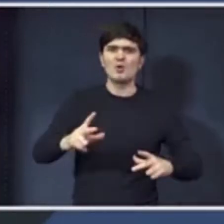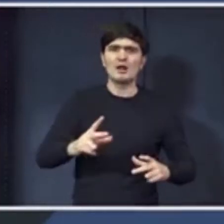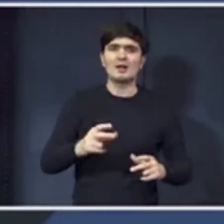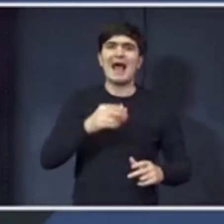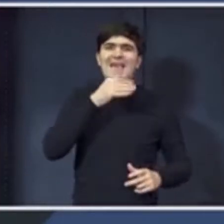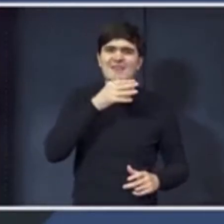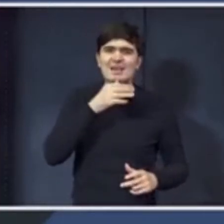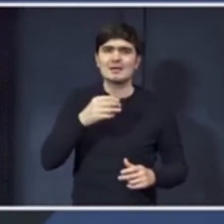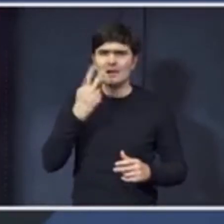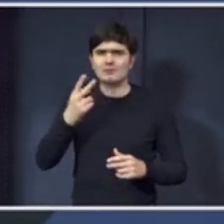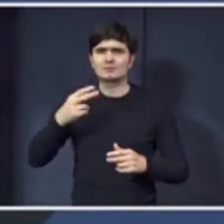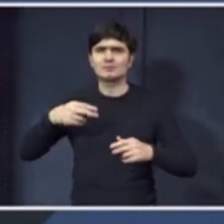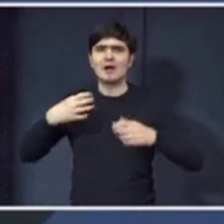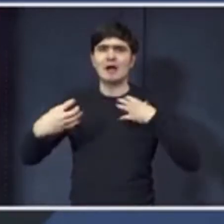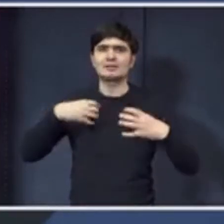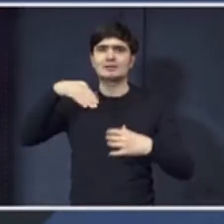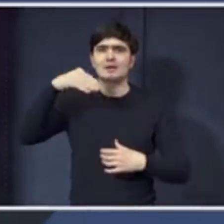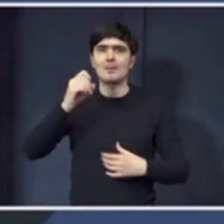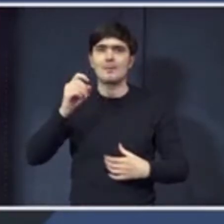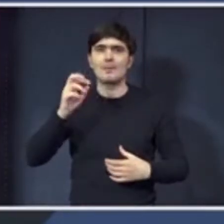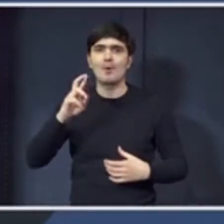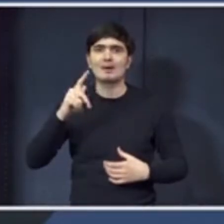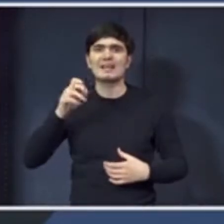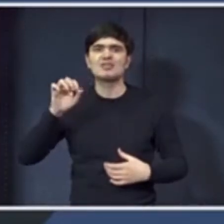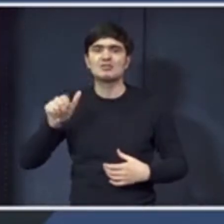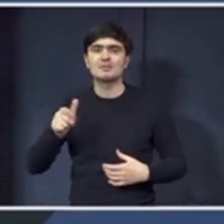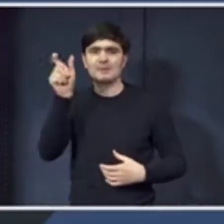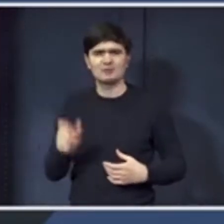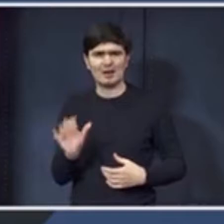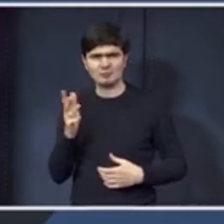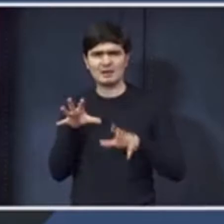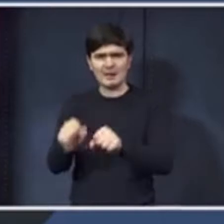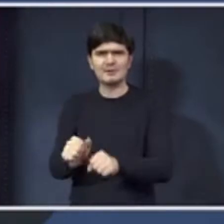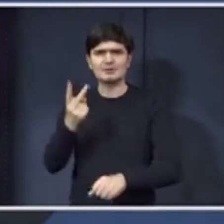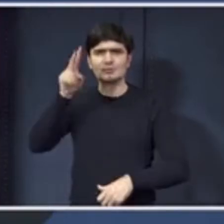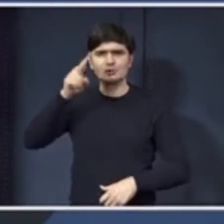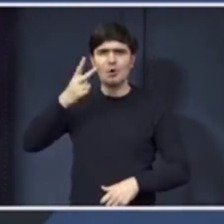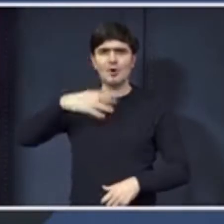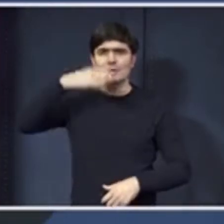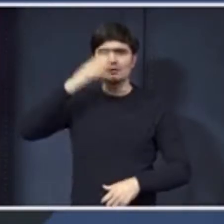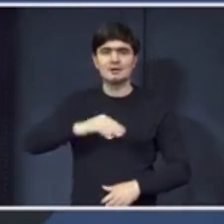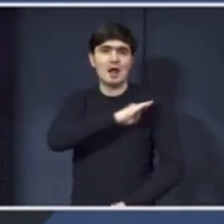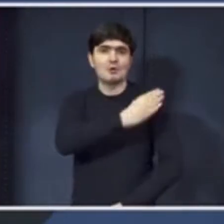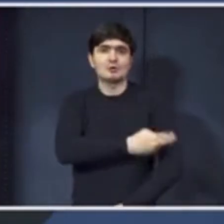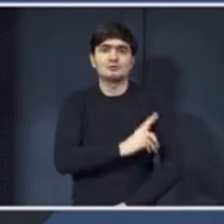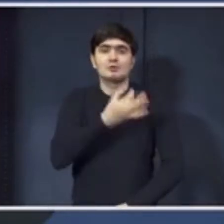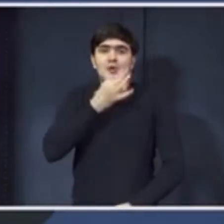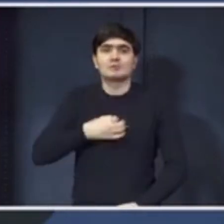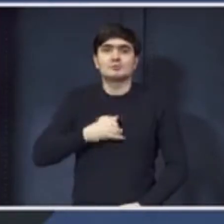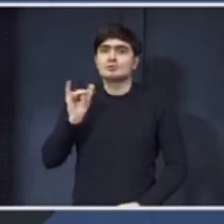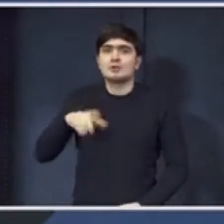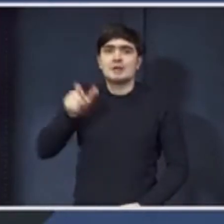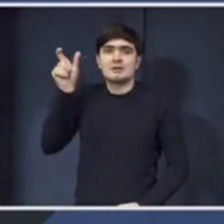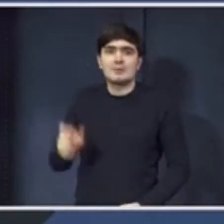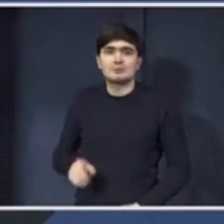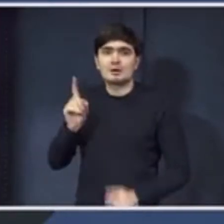Morghește. Suspectul în acest caz a fost prins de două zile, iar autoritățile au adus clarificări în acest caz. Nu știm nici ednia domnului, nu știm